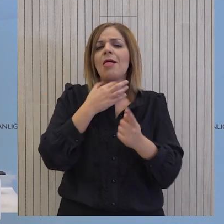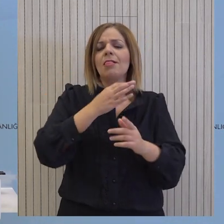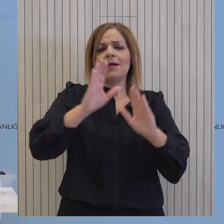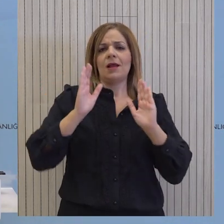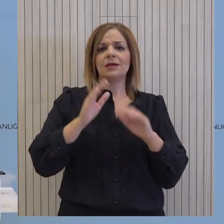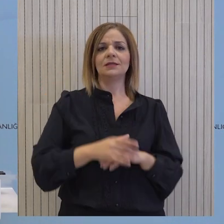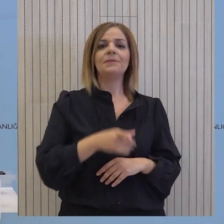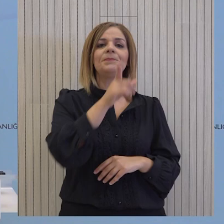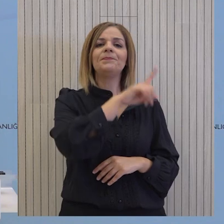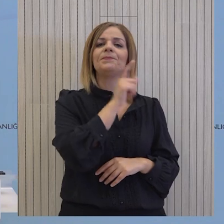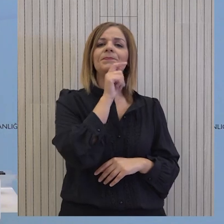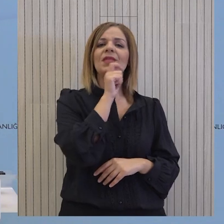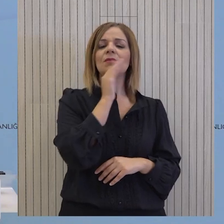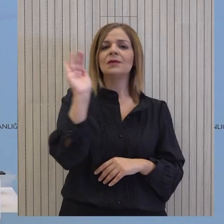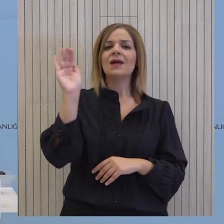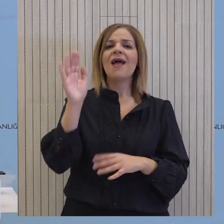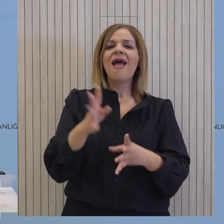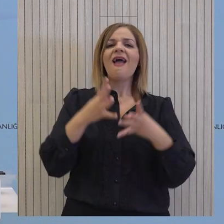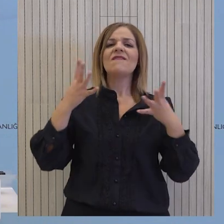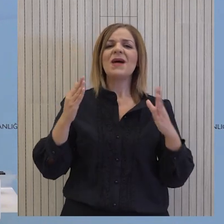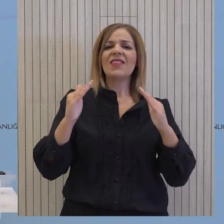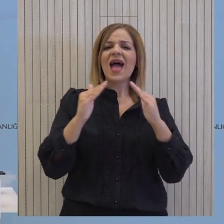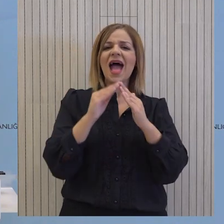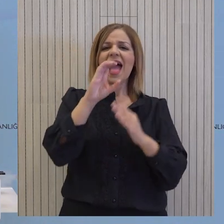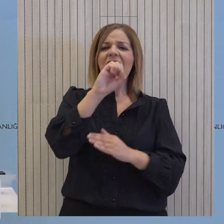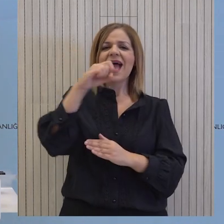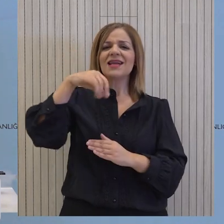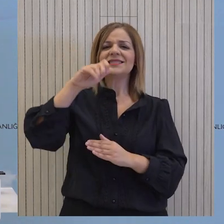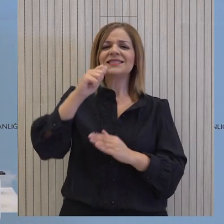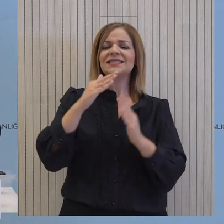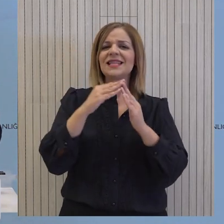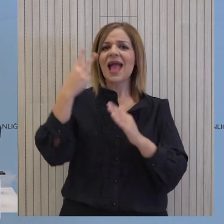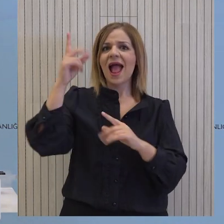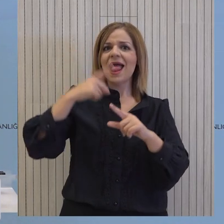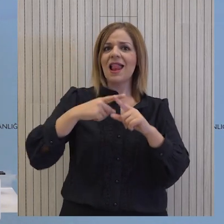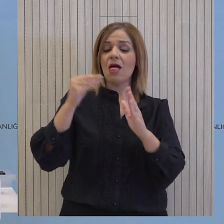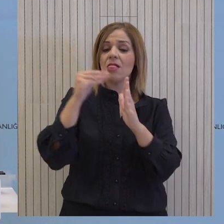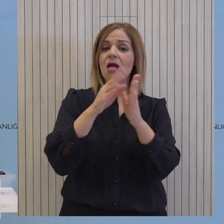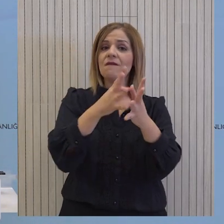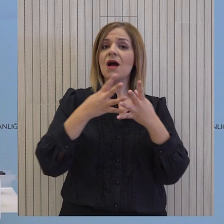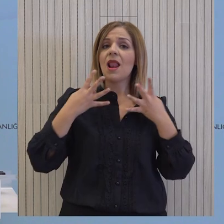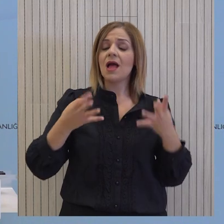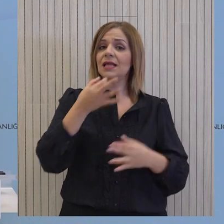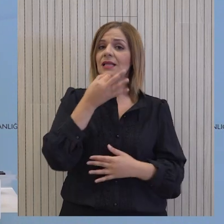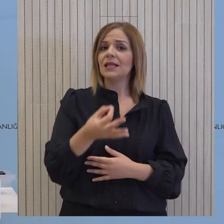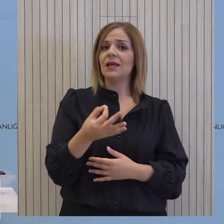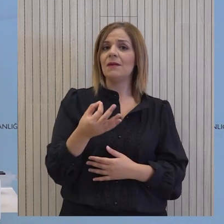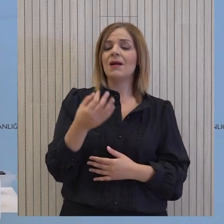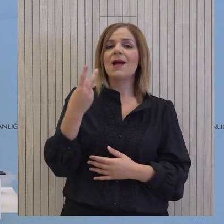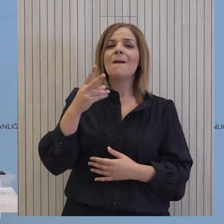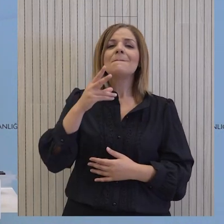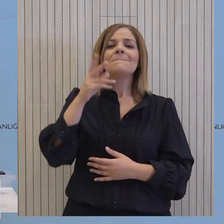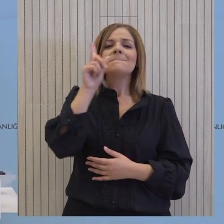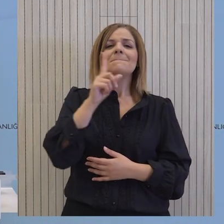Κύριε Πρόσωπε, η εφημερίδα Εστία στην Ελλάδα έχει ράψει ένα άφρονο ότι με την παρέμβαση του κυρίου